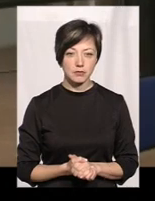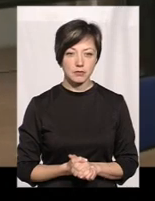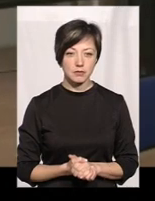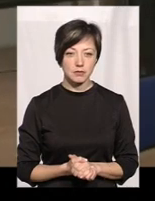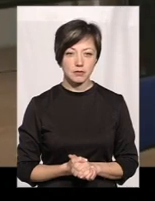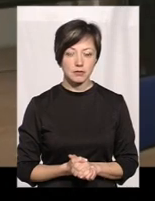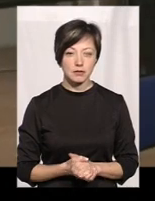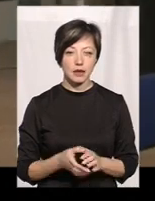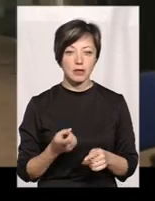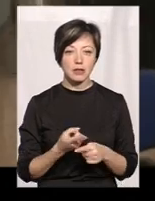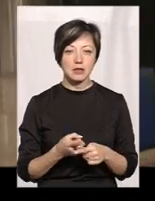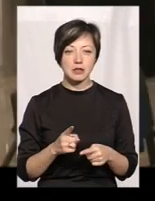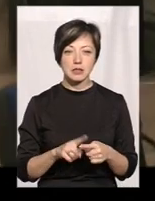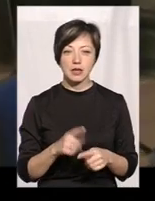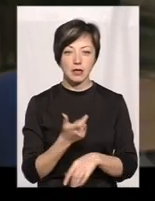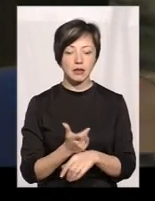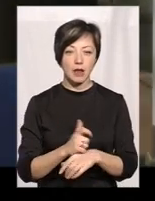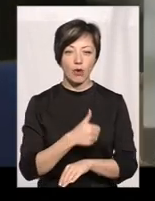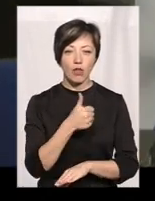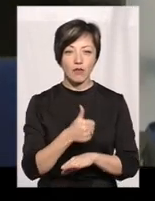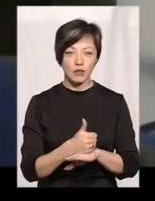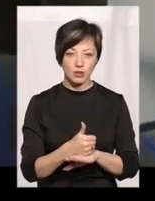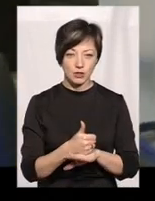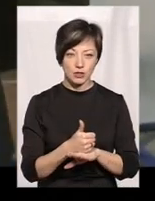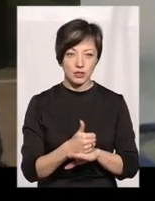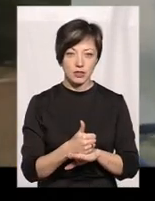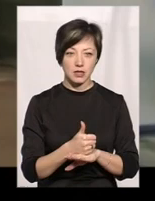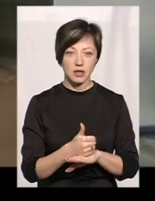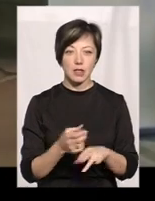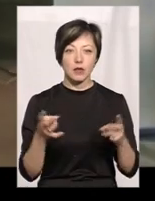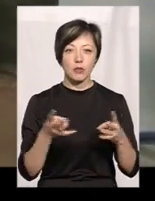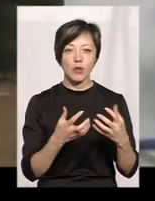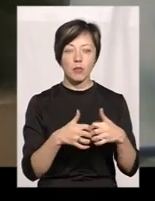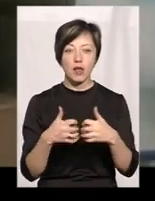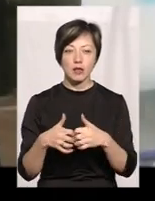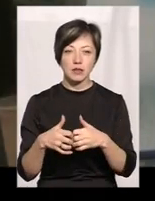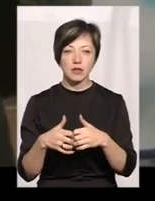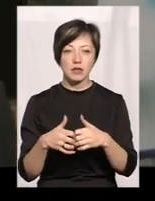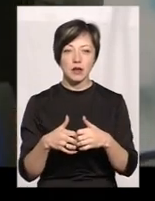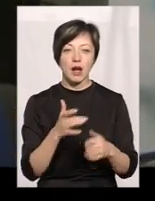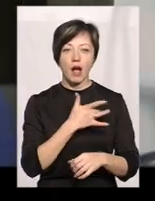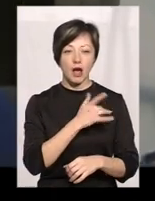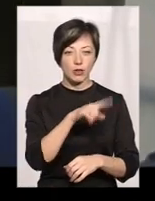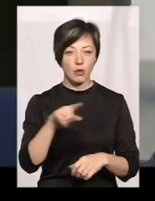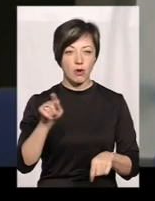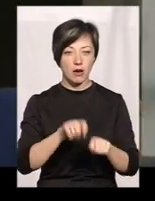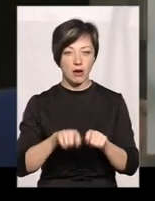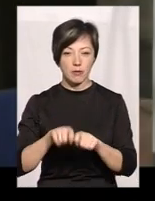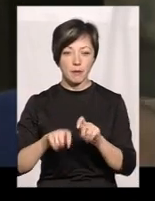Ось це, напевно, найголовніше. Це необхідне обладнання для зняття акрадіограми та для